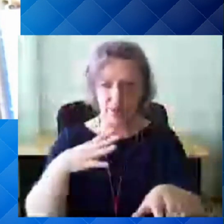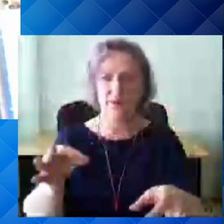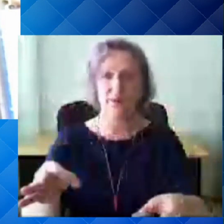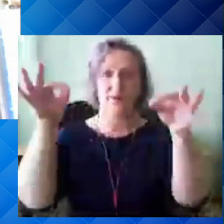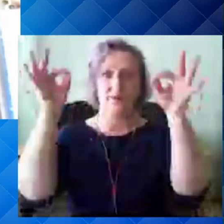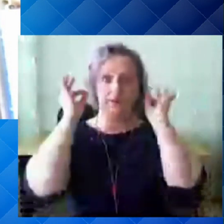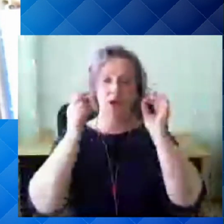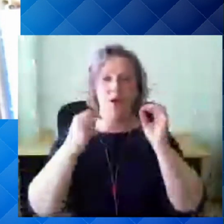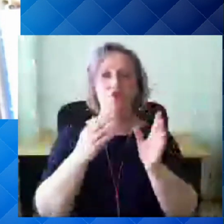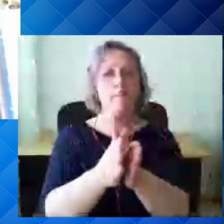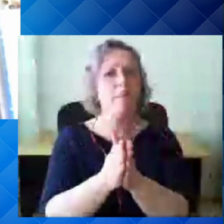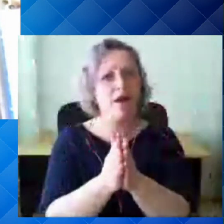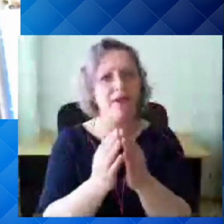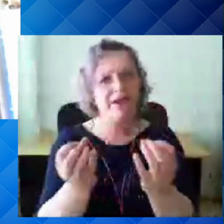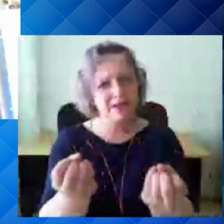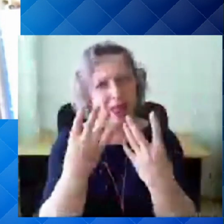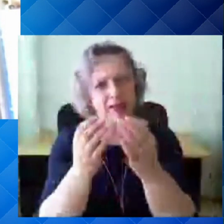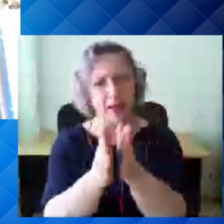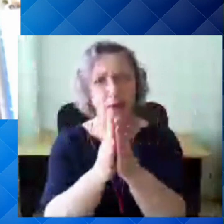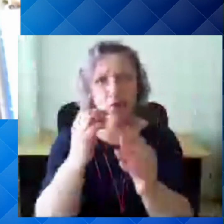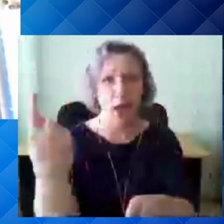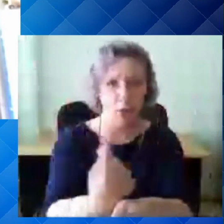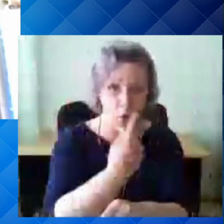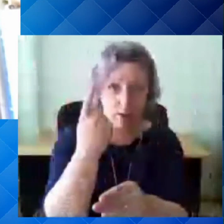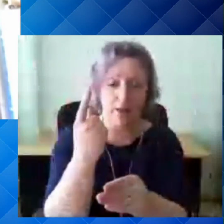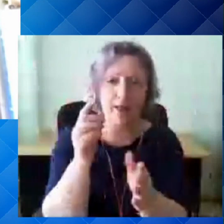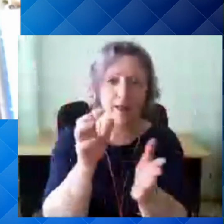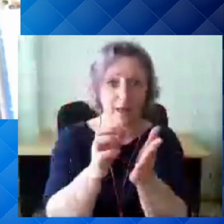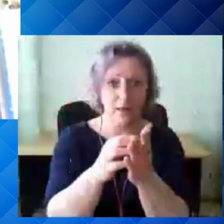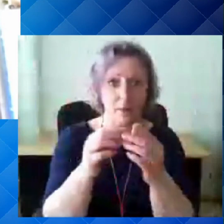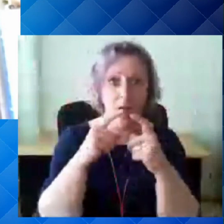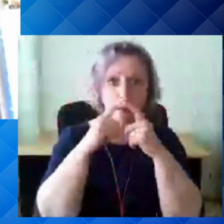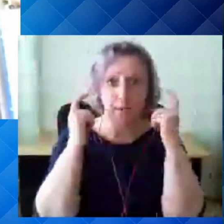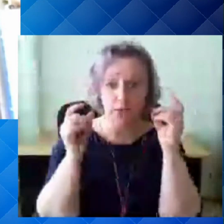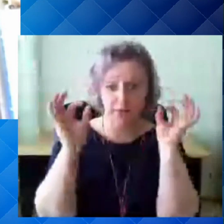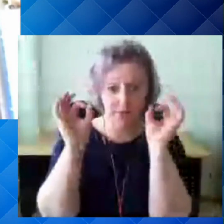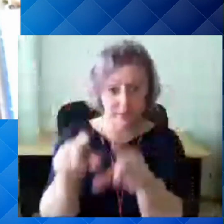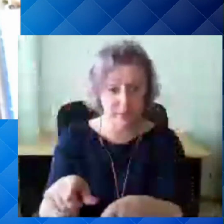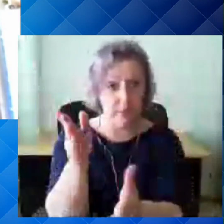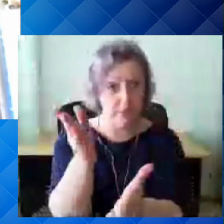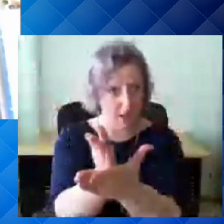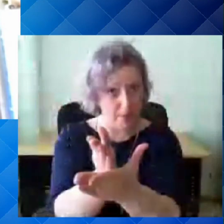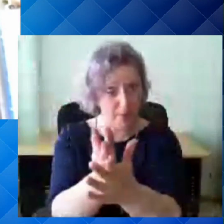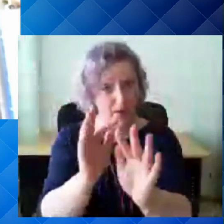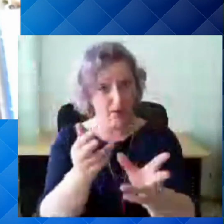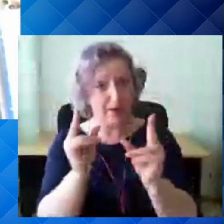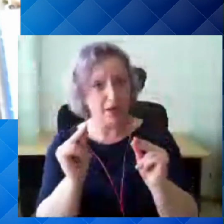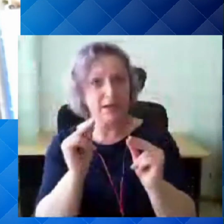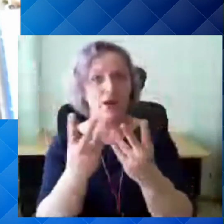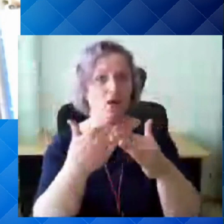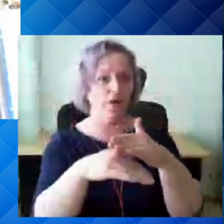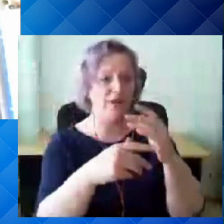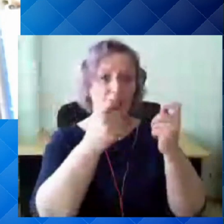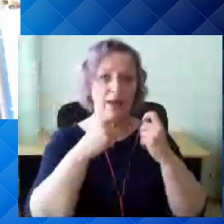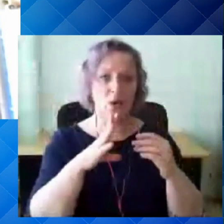selletakse, mis nendel puhkudel, kui on ühekordne, kas siis tegelikuses peaks selle maski ära viskama või tõesti, kui nii-öelda, näidati videos, et kui ma